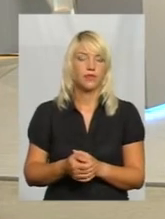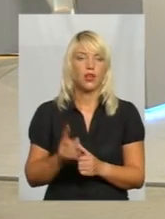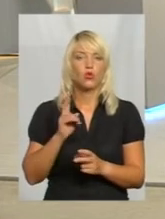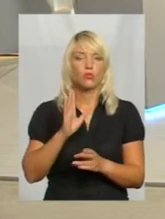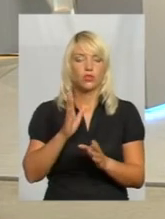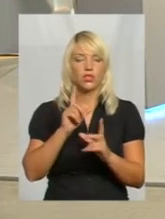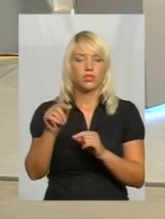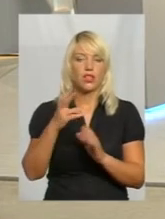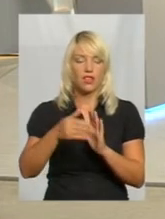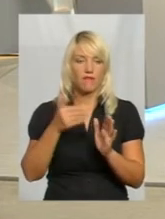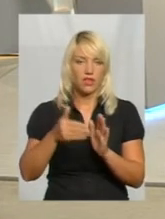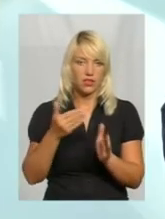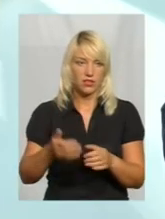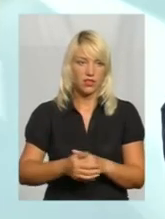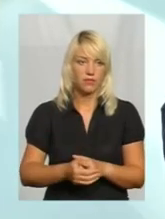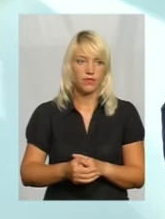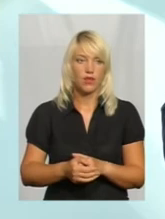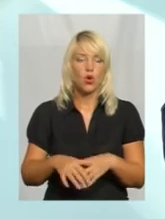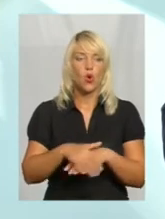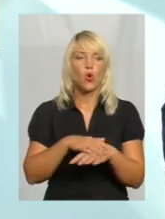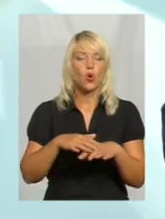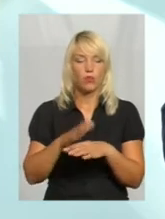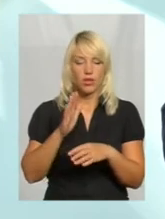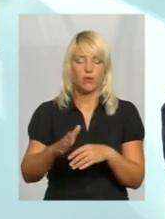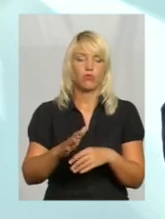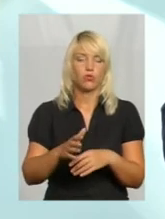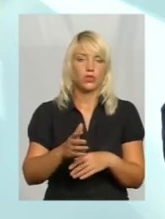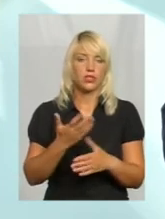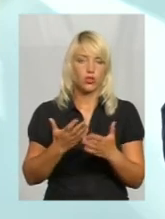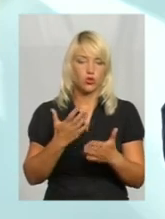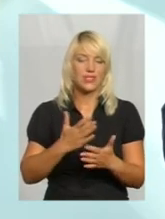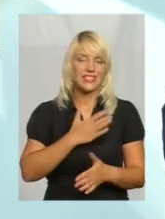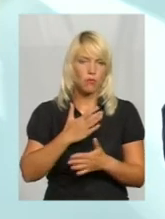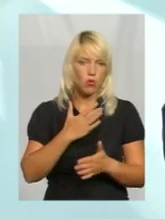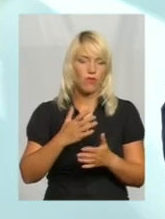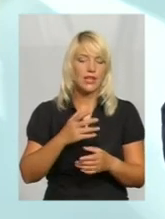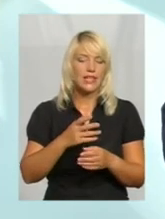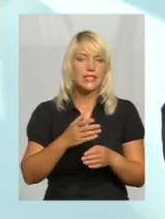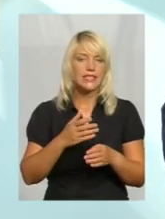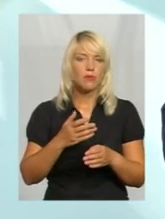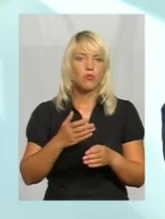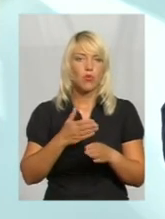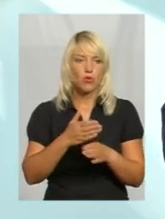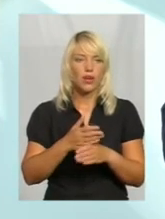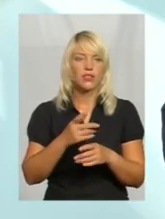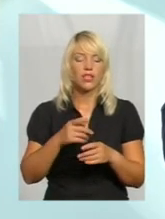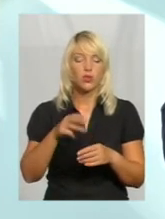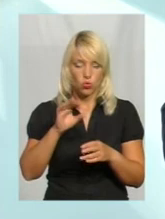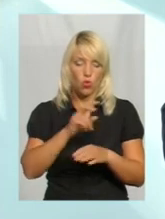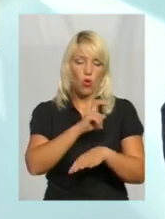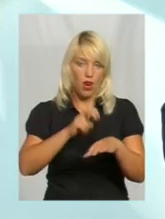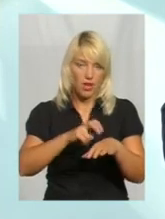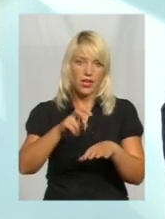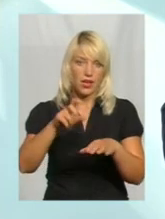їздити. Абсолютно громади, як будуть стимулювати, то лікар залишиться. Особливо, як це сімейна, наприклад,